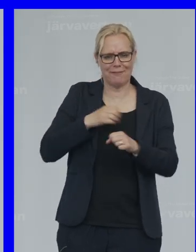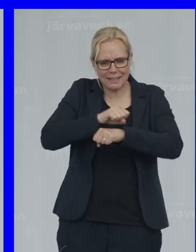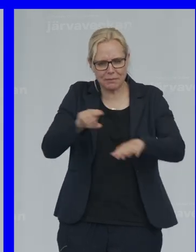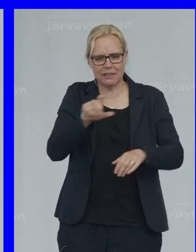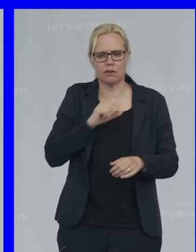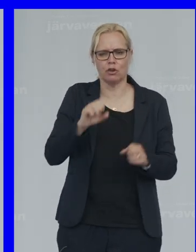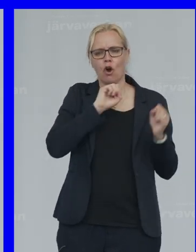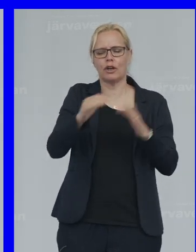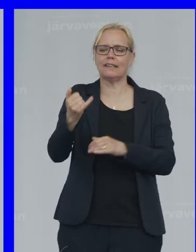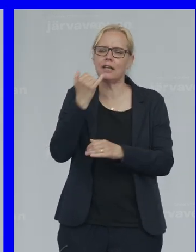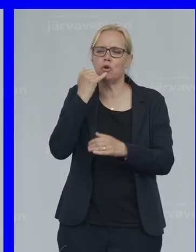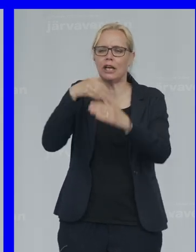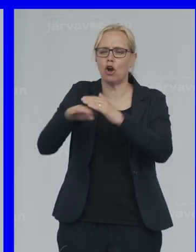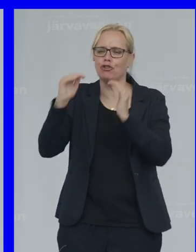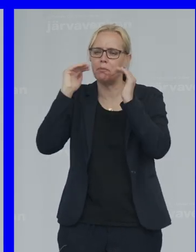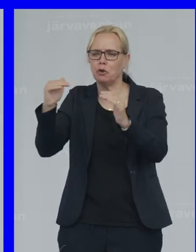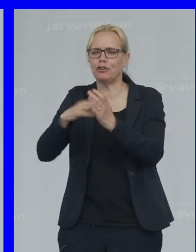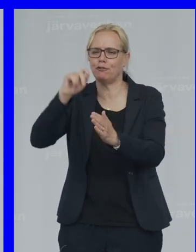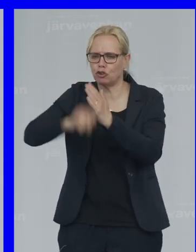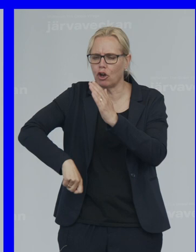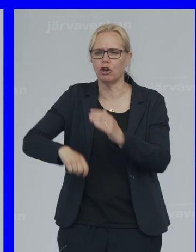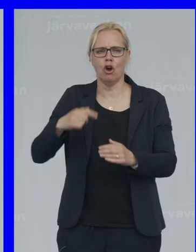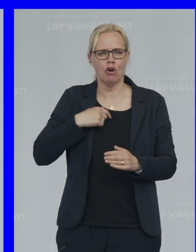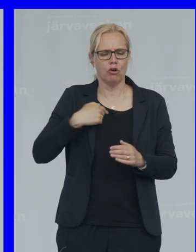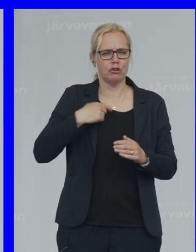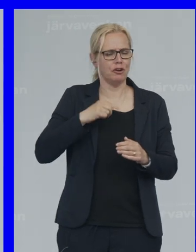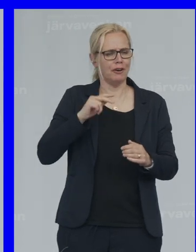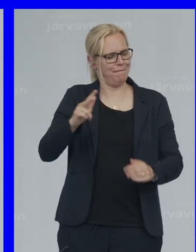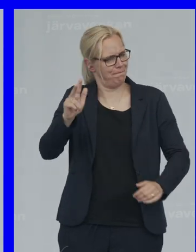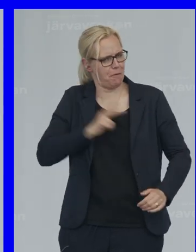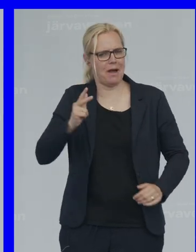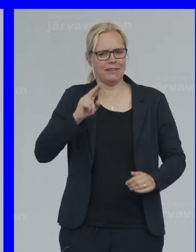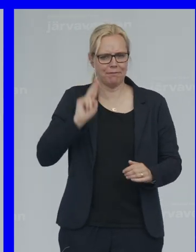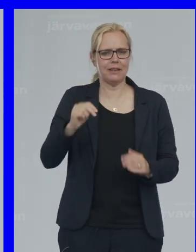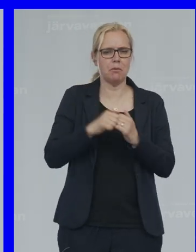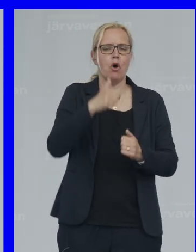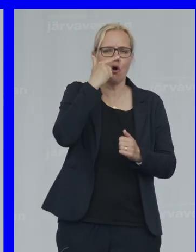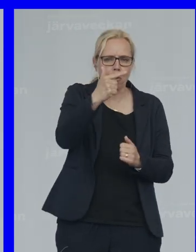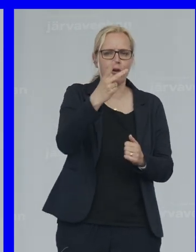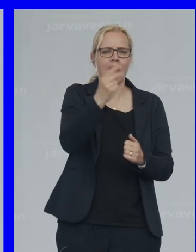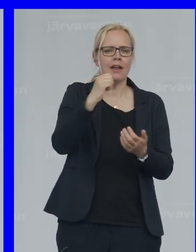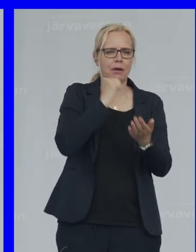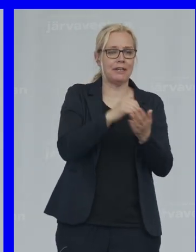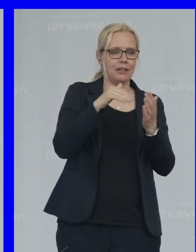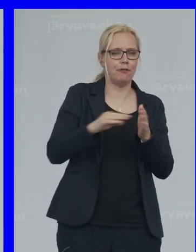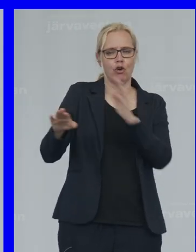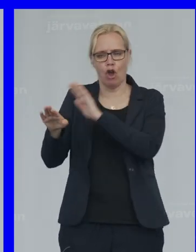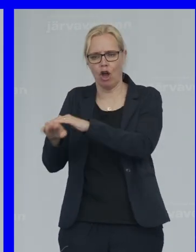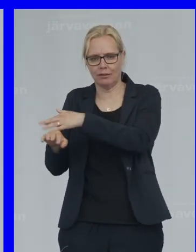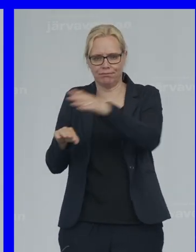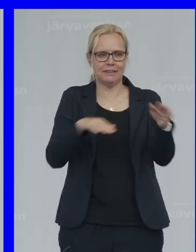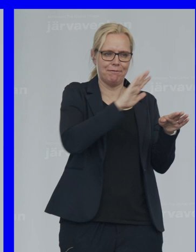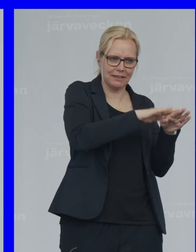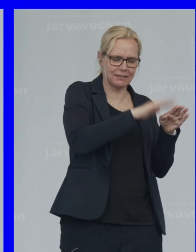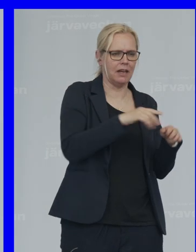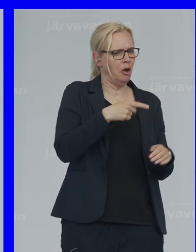ungar Under bussen Från start Och jag är Vrålförbannad På sju andra partier Från höger till vänster Som inte är